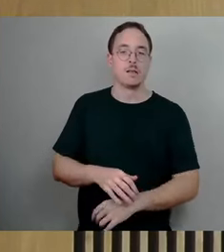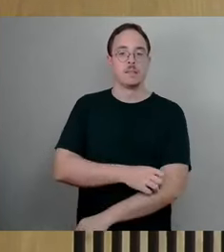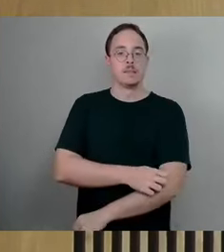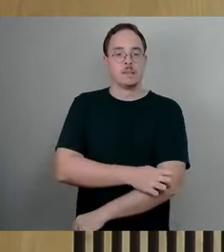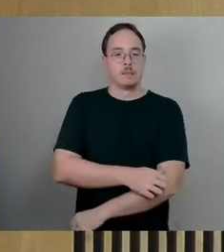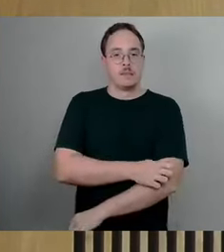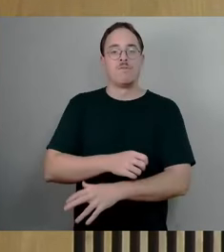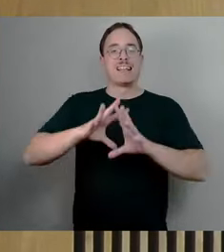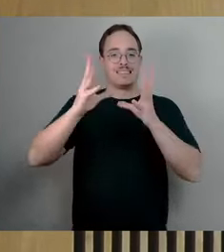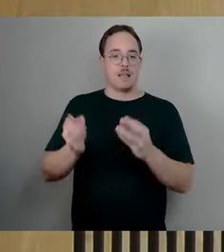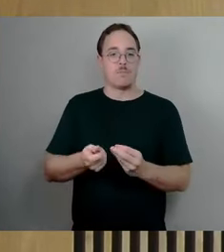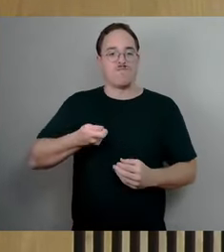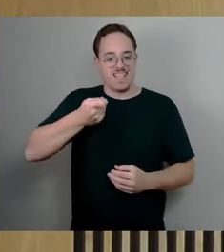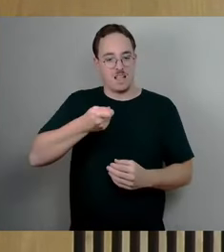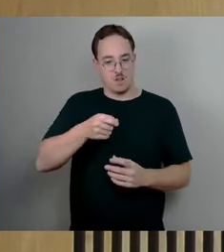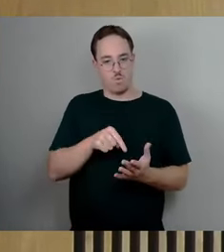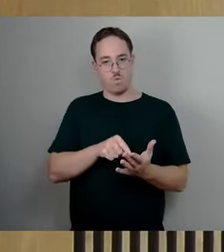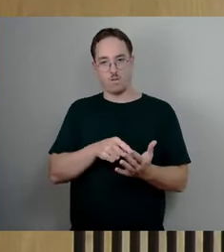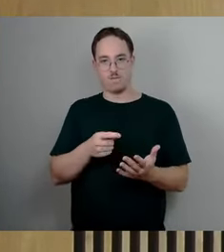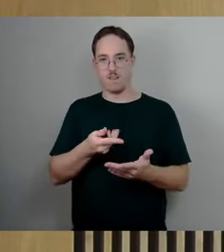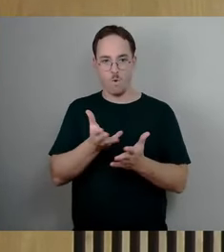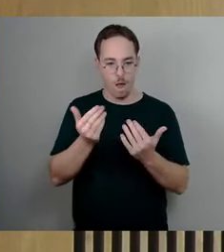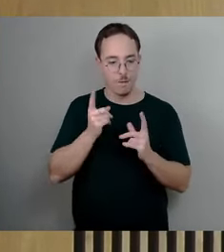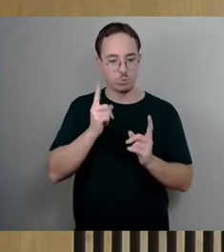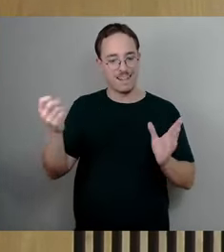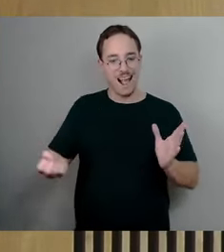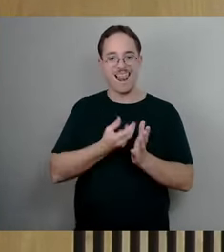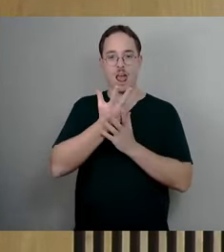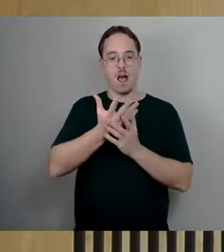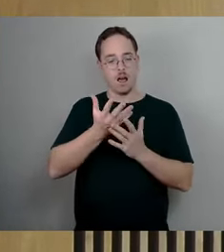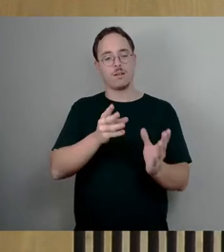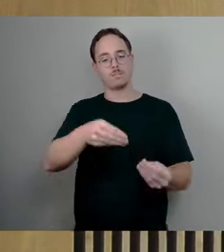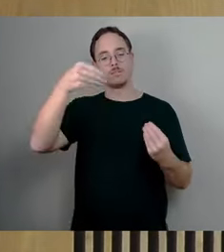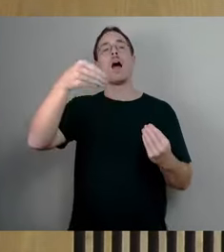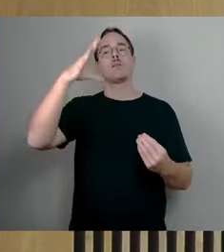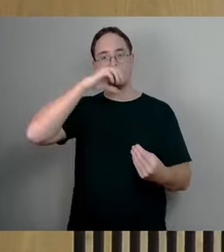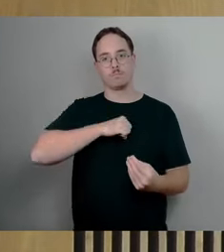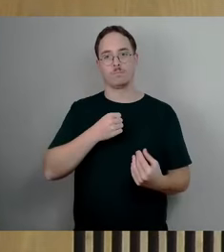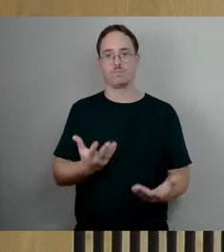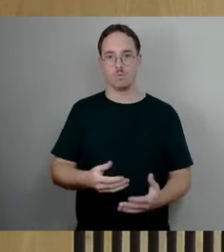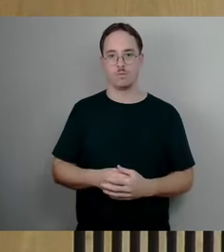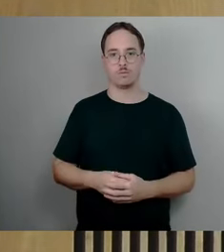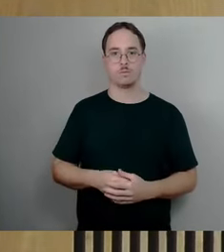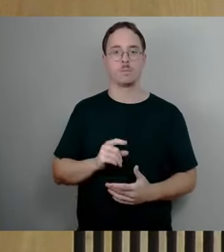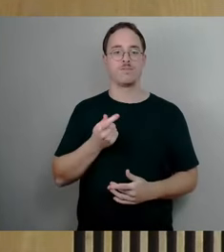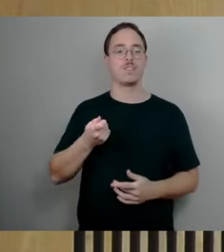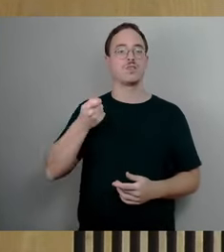Gesamtfinanzierung vorlegen. Das heißt, es muss Zusagen geben über die Gesamtfinanzierung. Eine Zusage der Stadt Dresden kann es ja nicht geben,